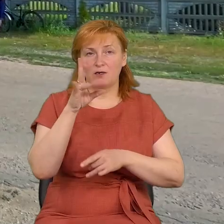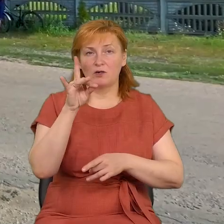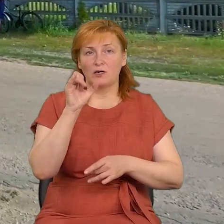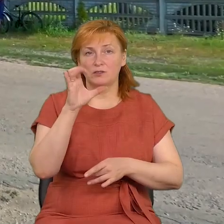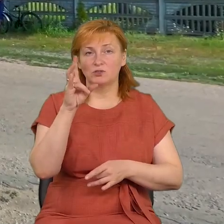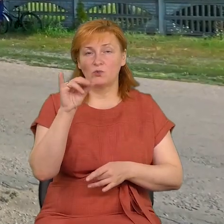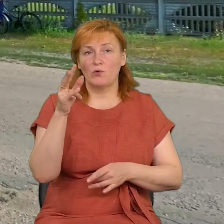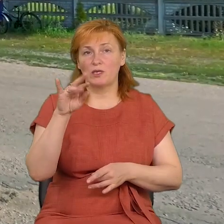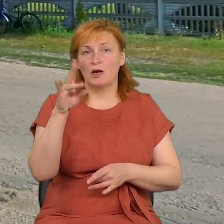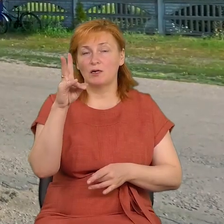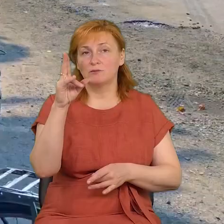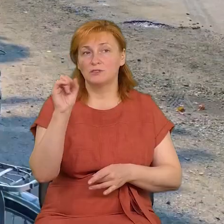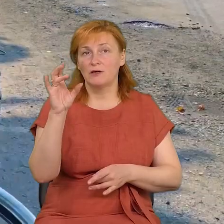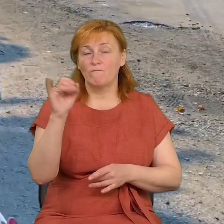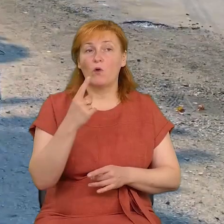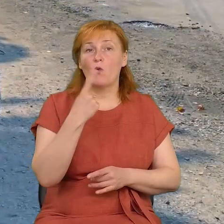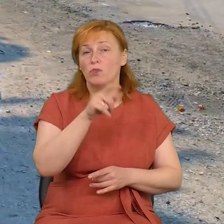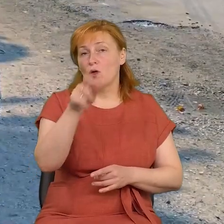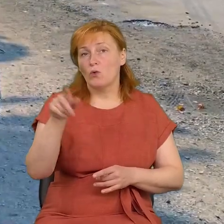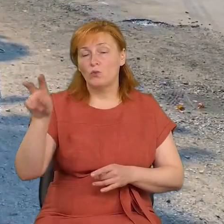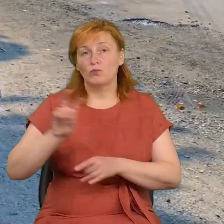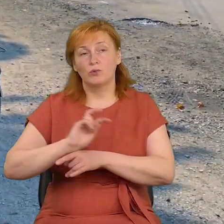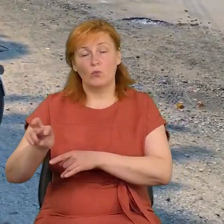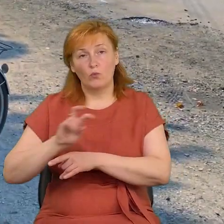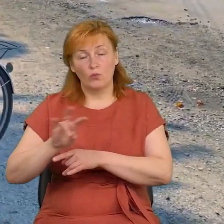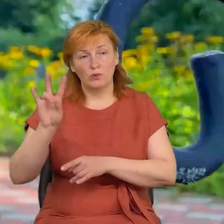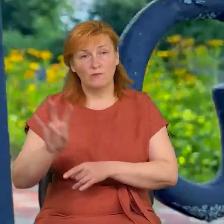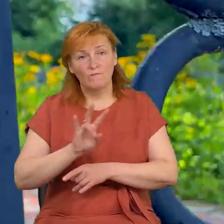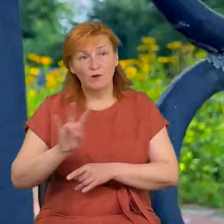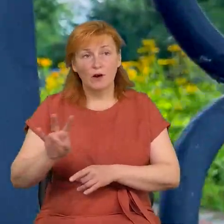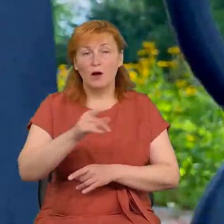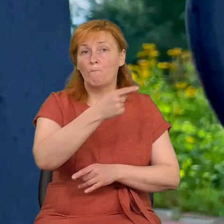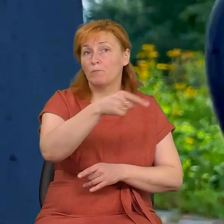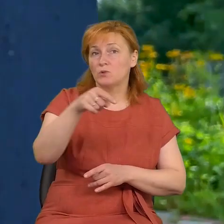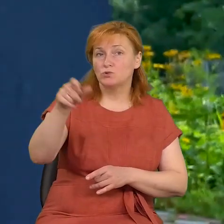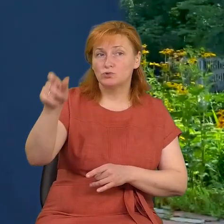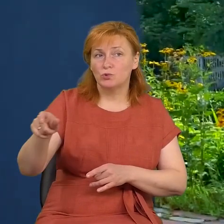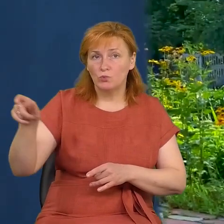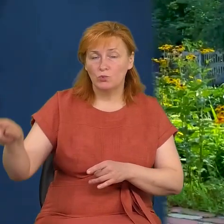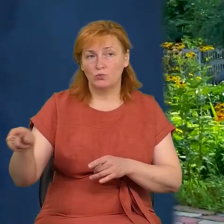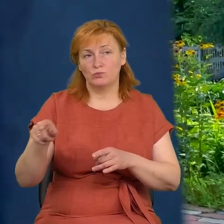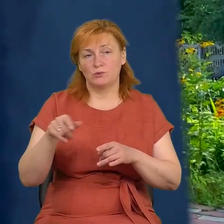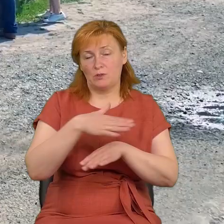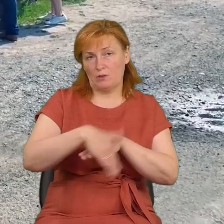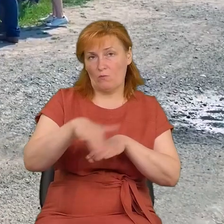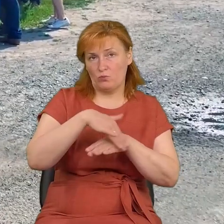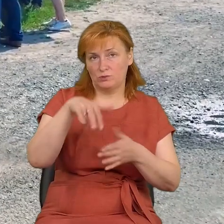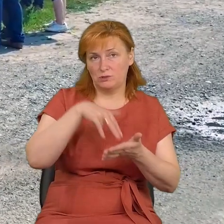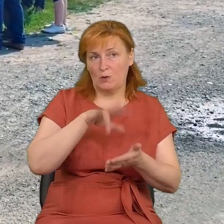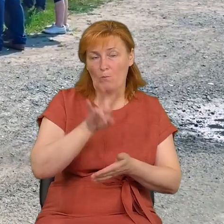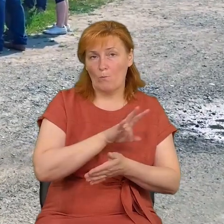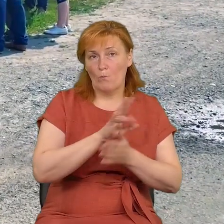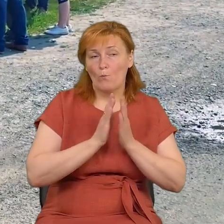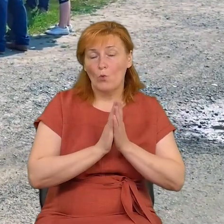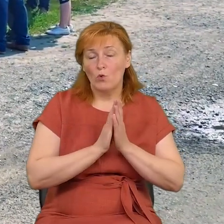Одні ходять на службу до храму, інші моляться на дворі. Як триває перехід релігійної громади села Линовиця з УПЦ